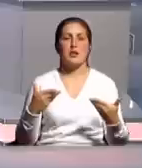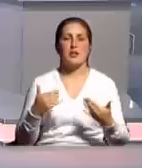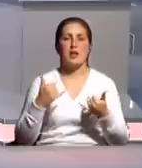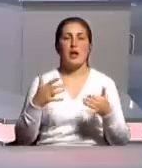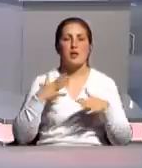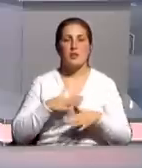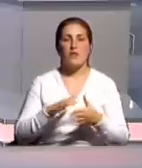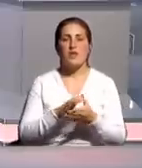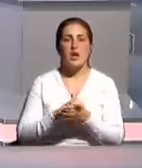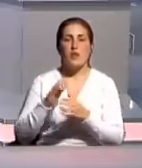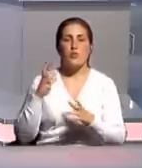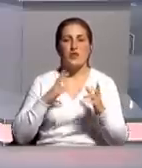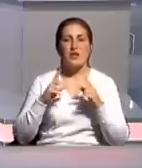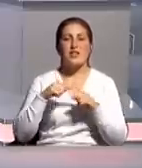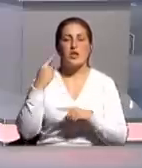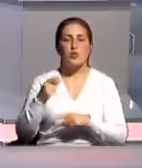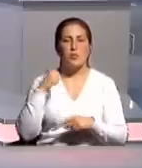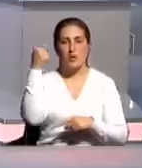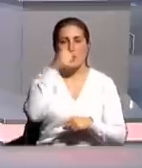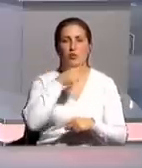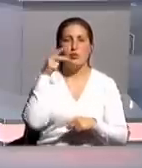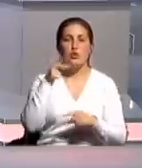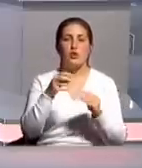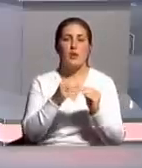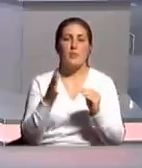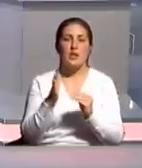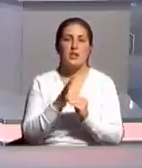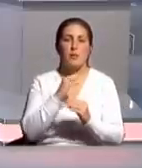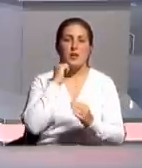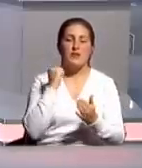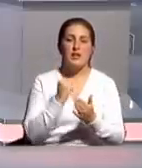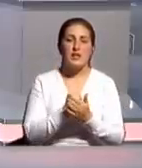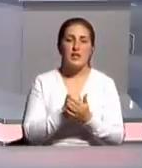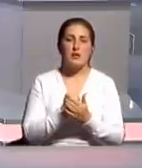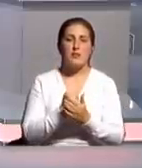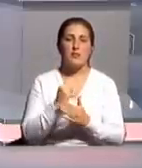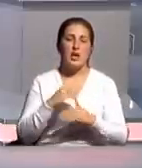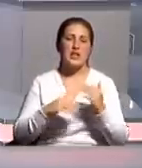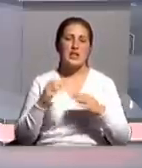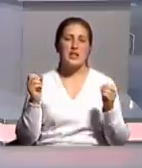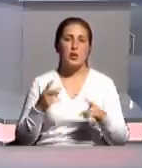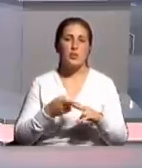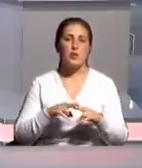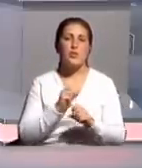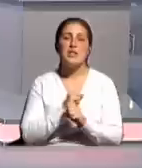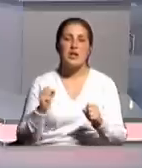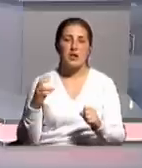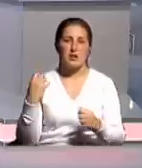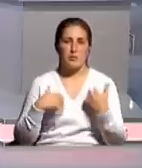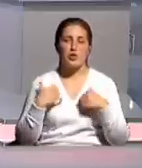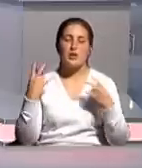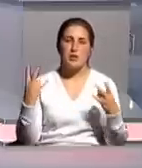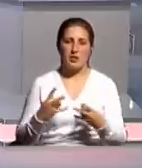Крымского Федерального Университета, в следующем году, в 2015-м, подтвердить аккредитацию. Поэтому нельзя не спешить. Надо